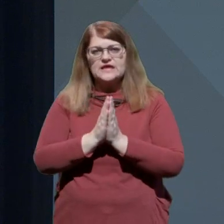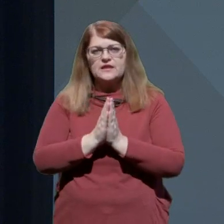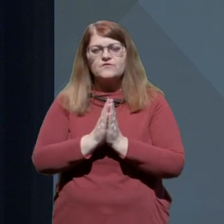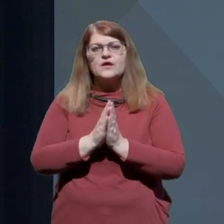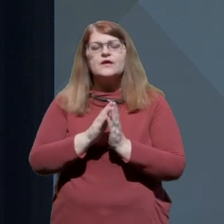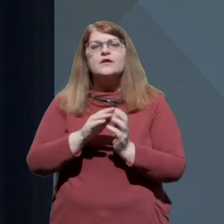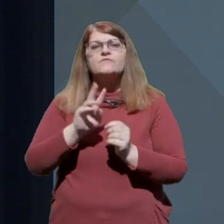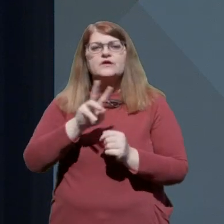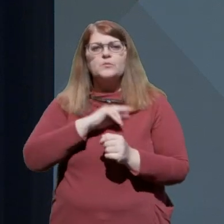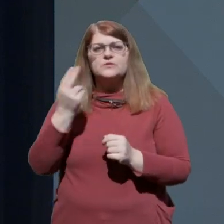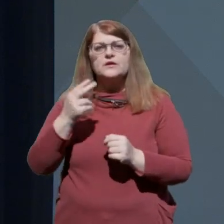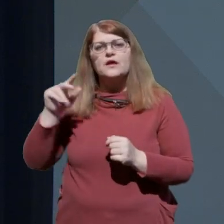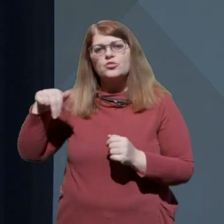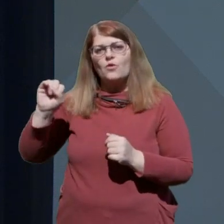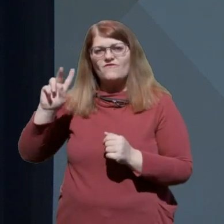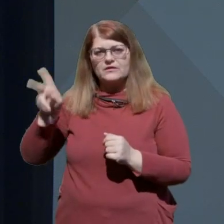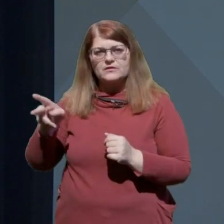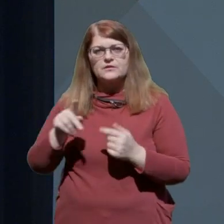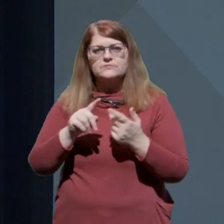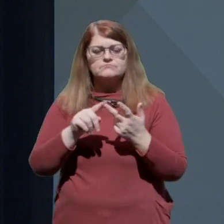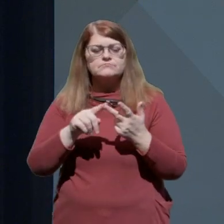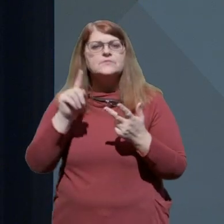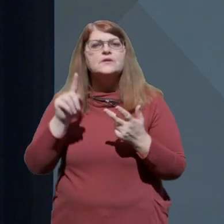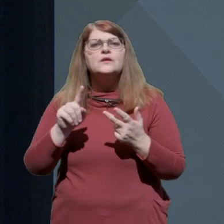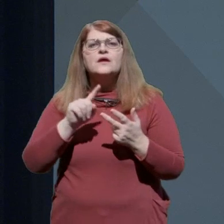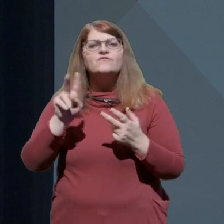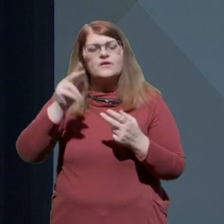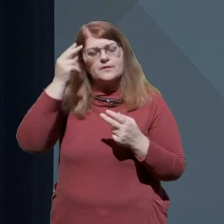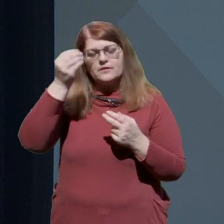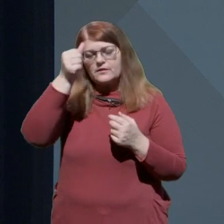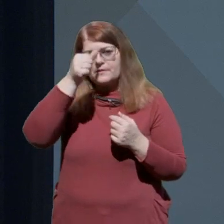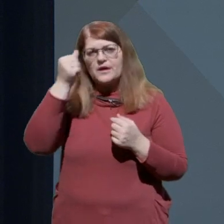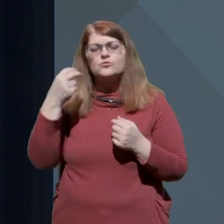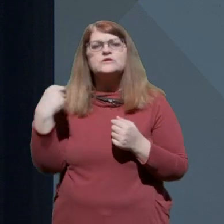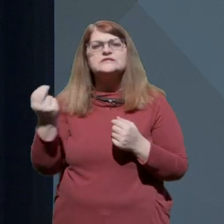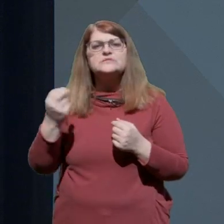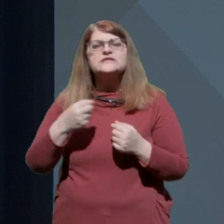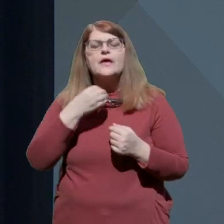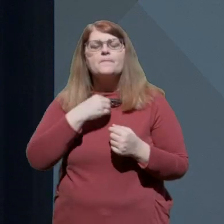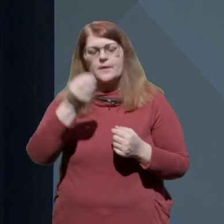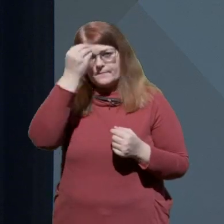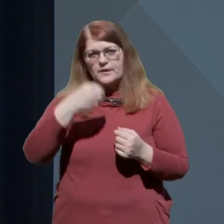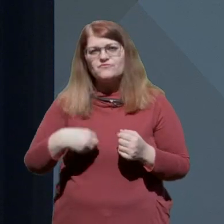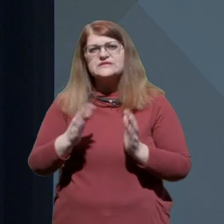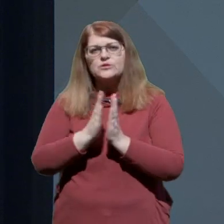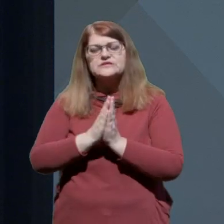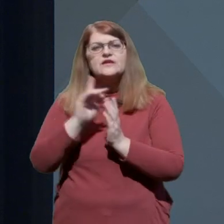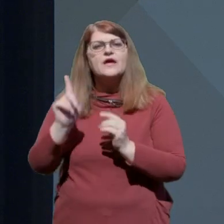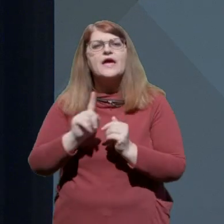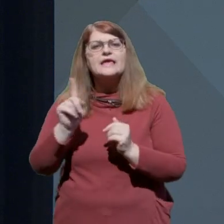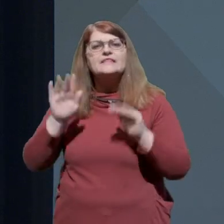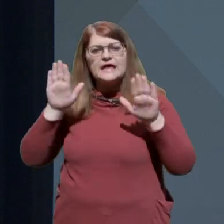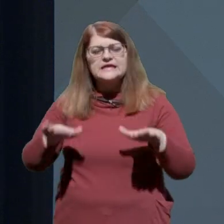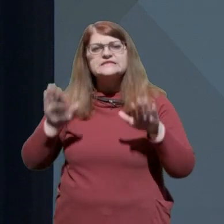Republiki Sloveniji Leon Novak, Peran Boškovič v imenu Srbske pravoslavne cerke v Sloveniji in mufti islamske